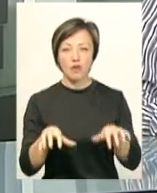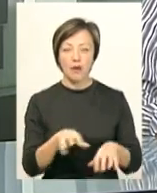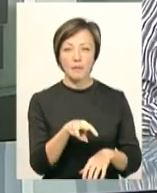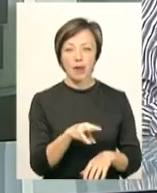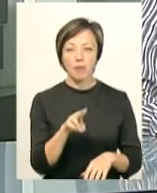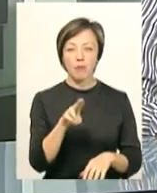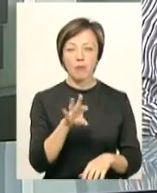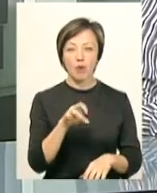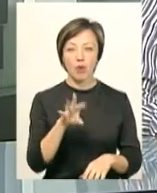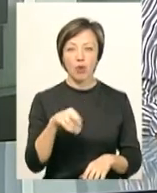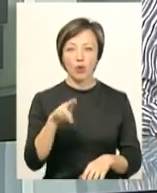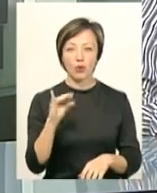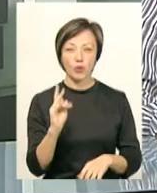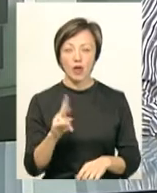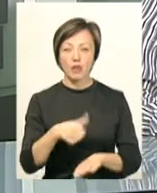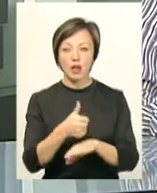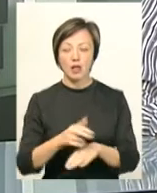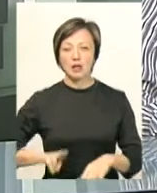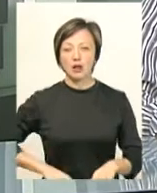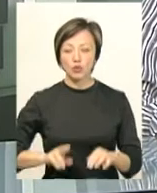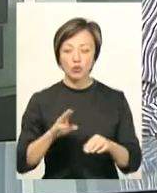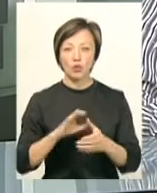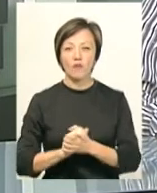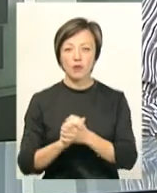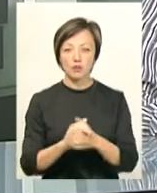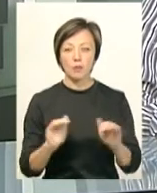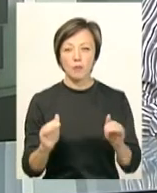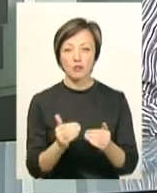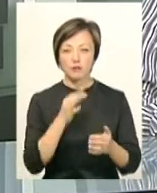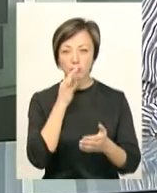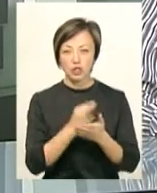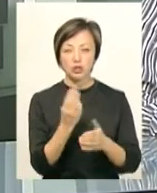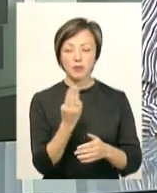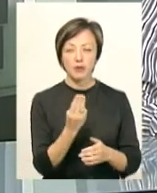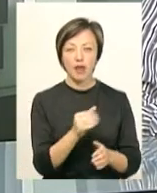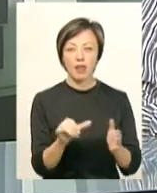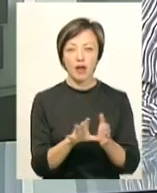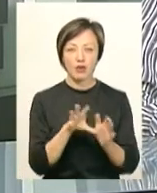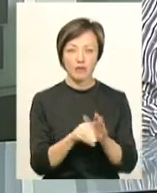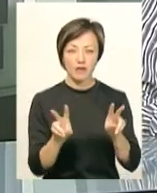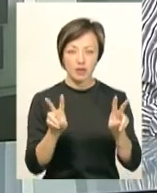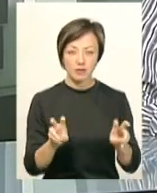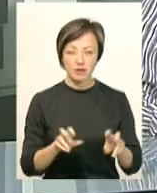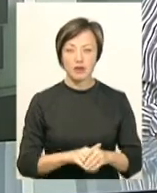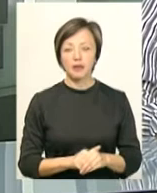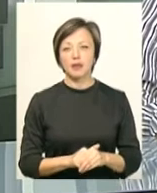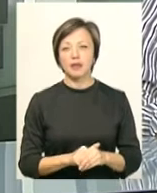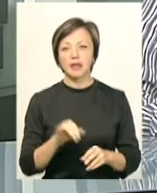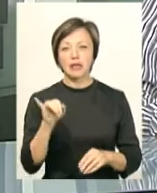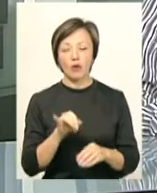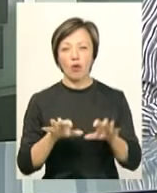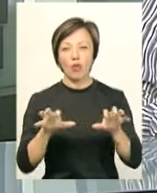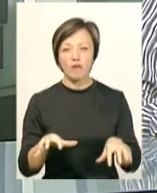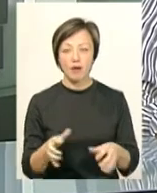Михайло Полудюк, генеральний директор товариства з обмеженої відповідальності шепетівка «Енергоінвест» Олександр Пустовойт та